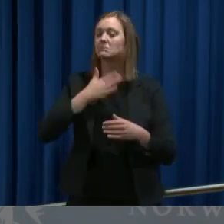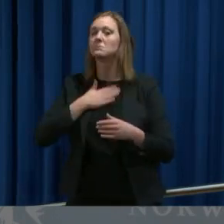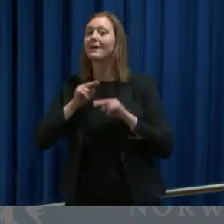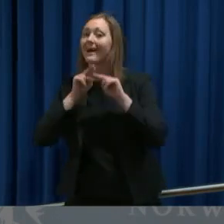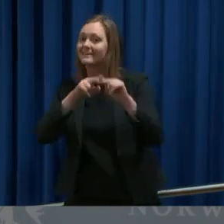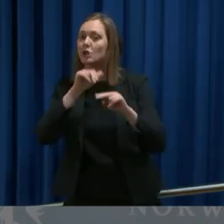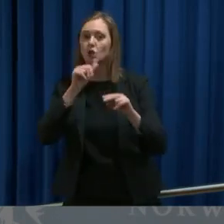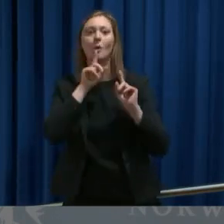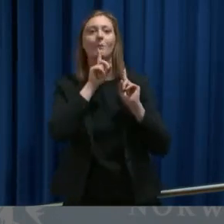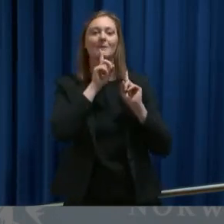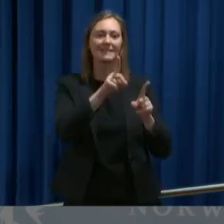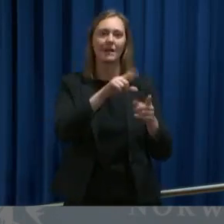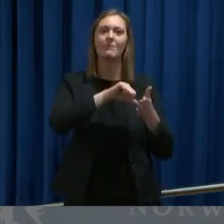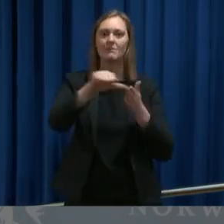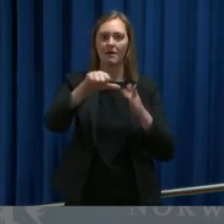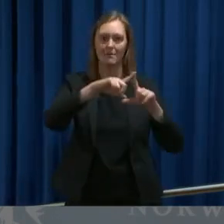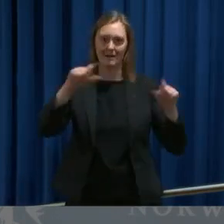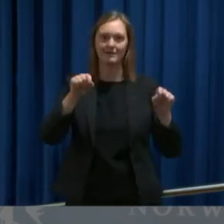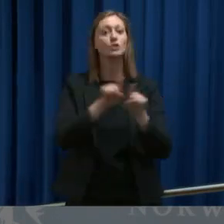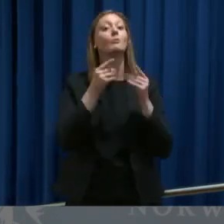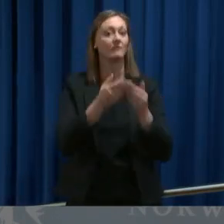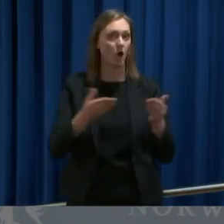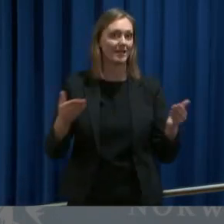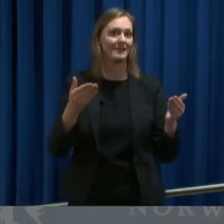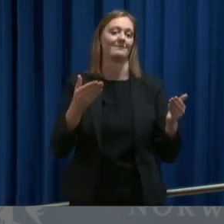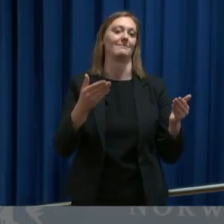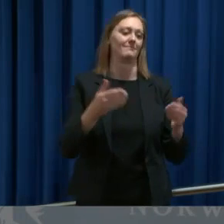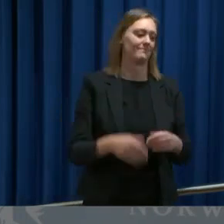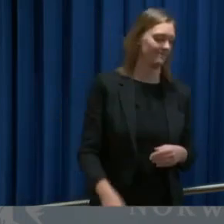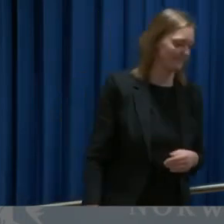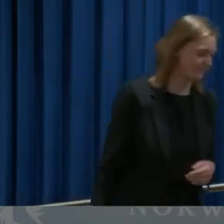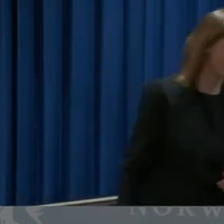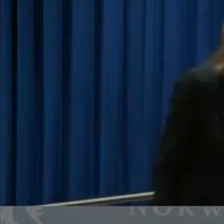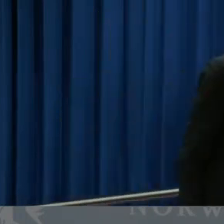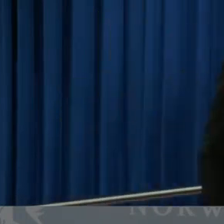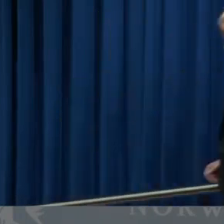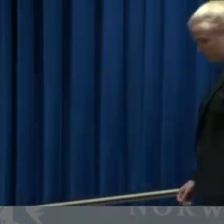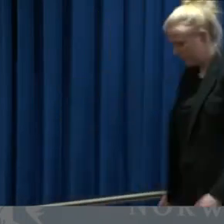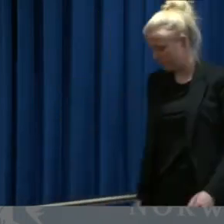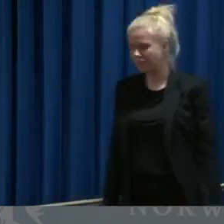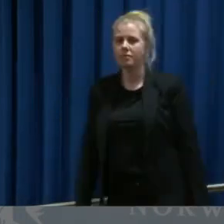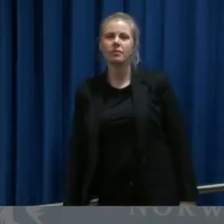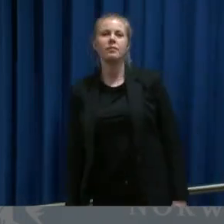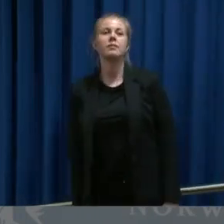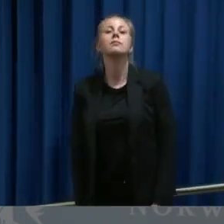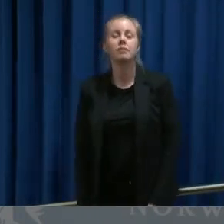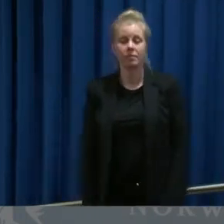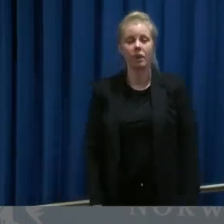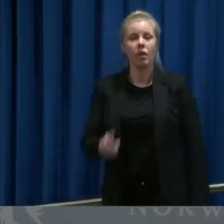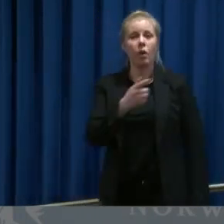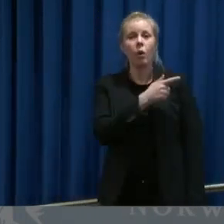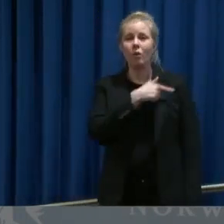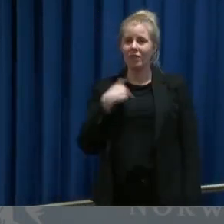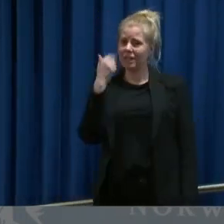bestille og betale billetter på vanlig måte gjennom flyselskapene. Så får vi